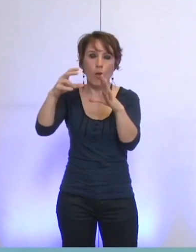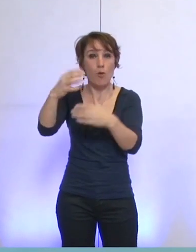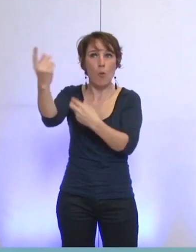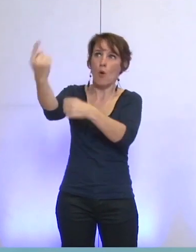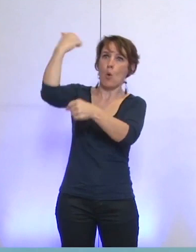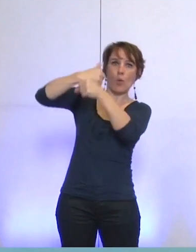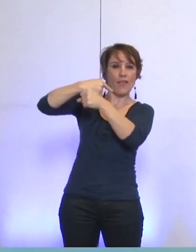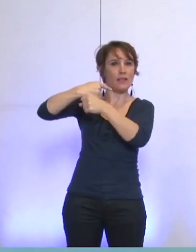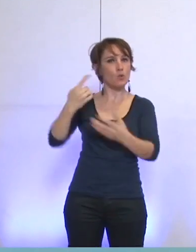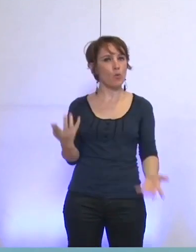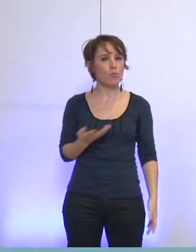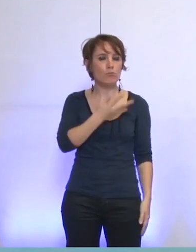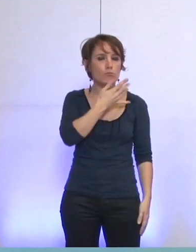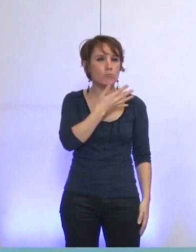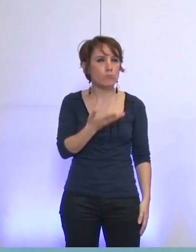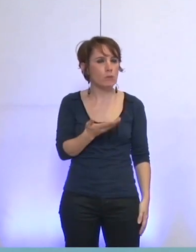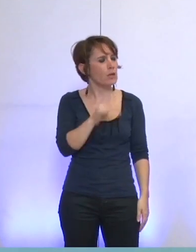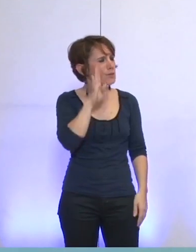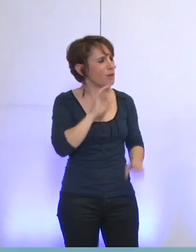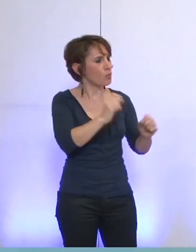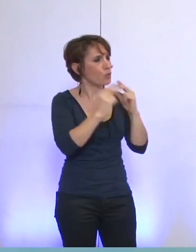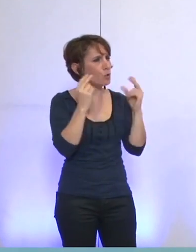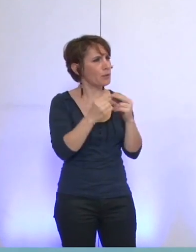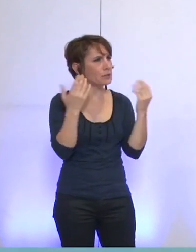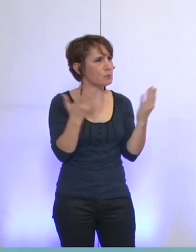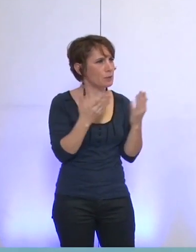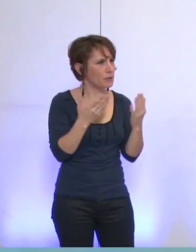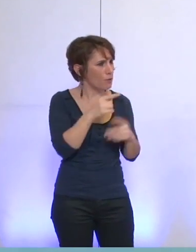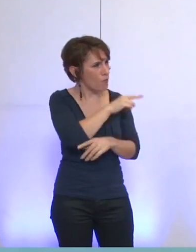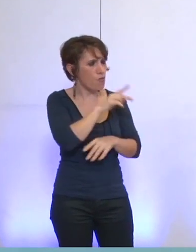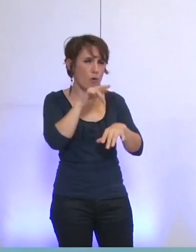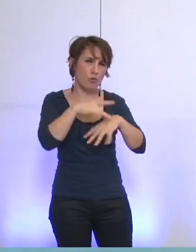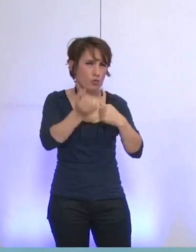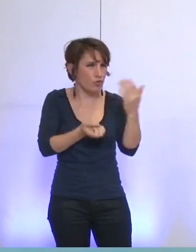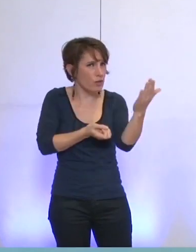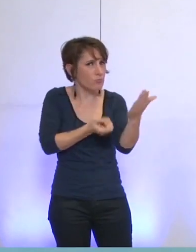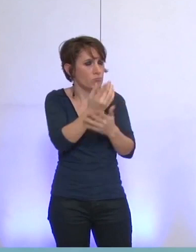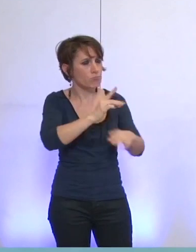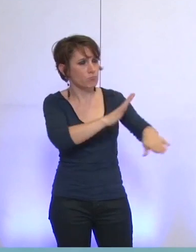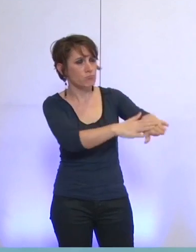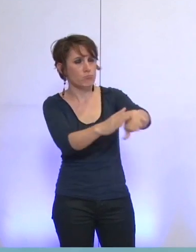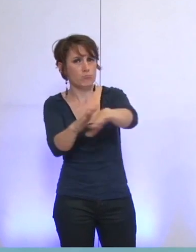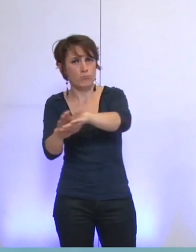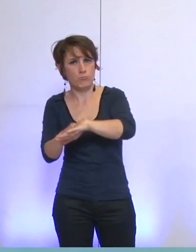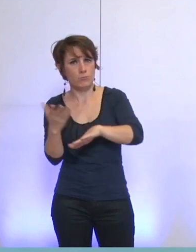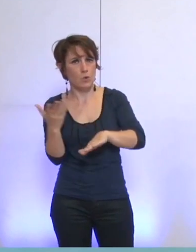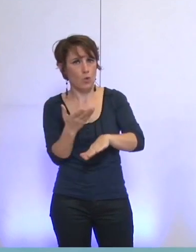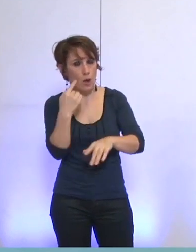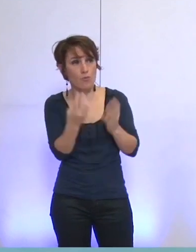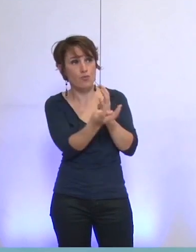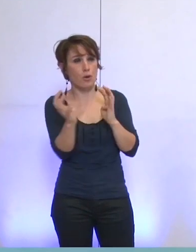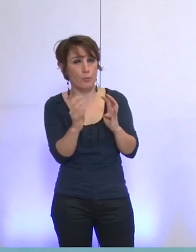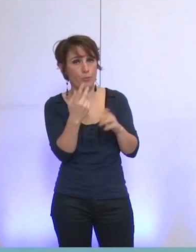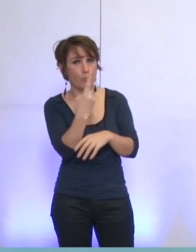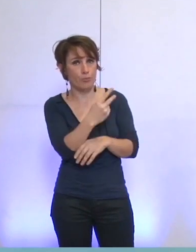les dispositions que vous avez prises et les instructions que vous avez données ou pas, pour que soient assurées de façon effective les